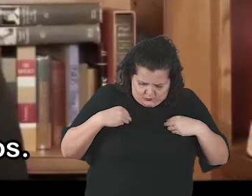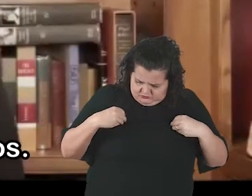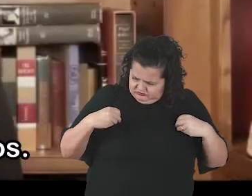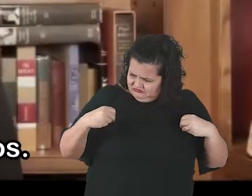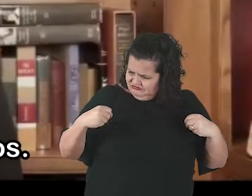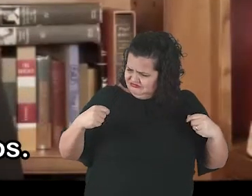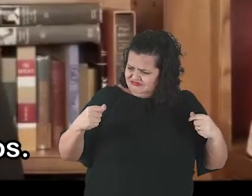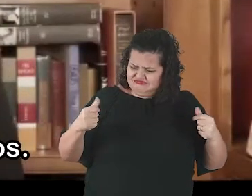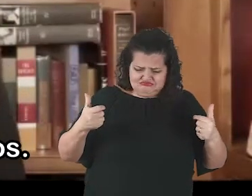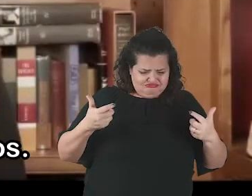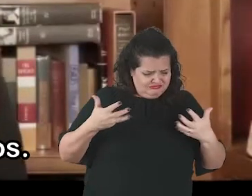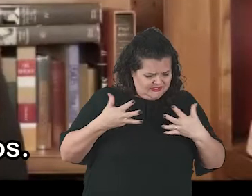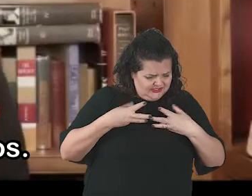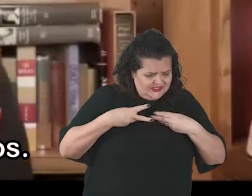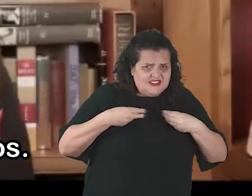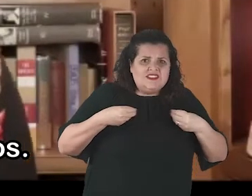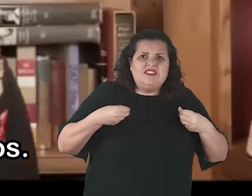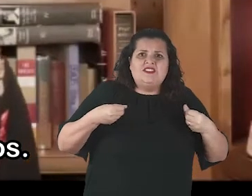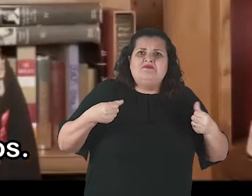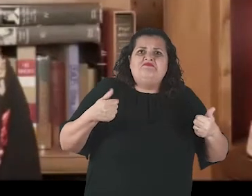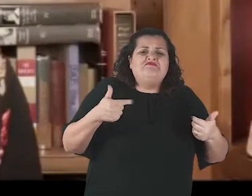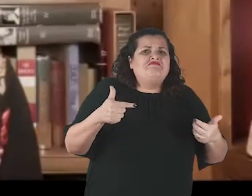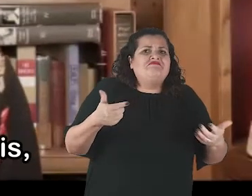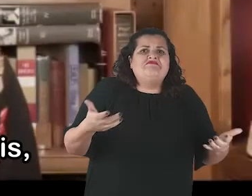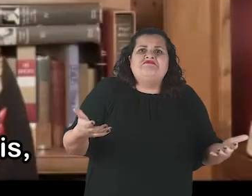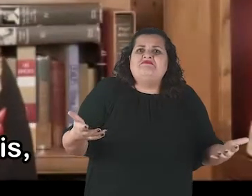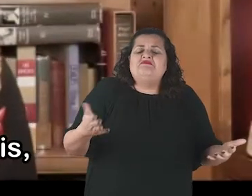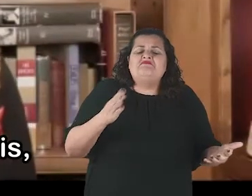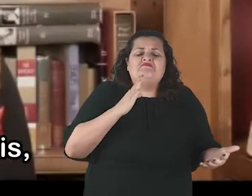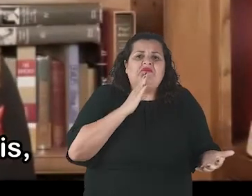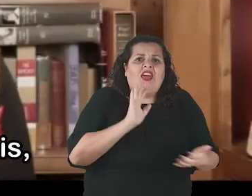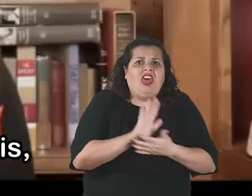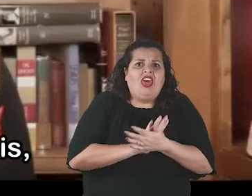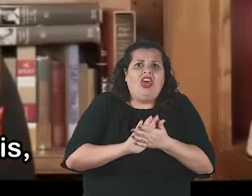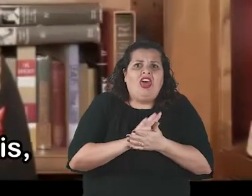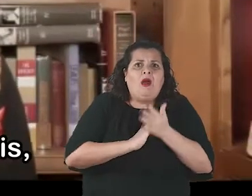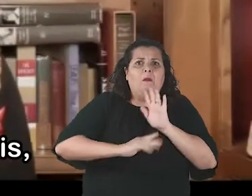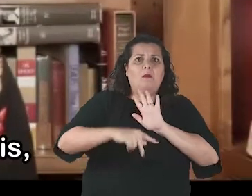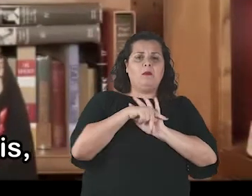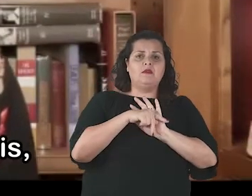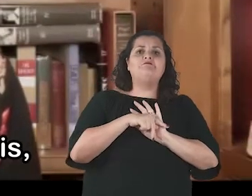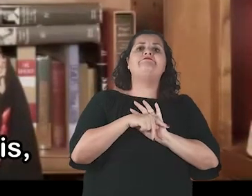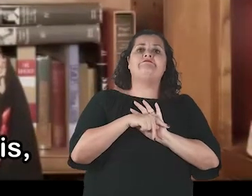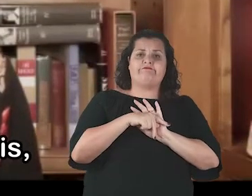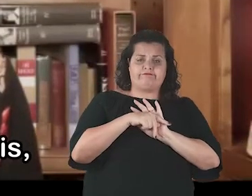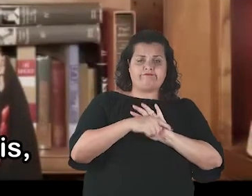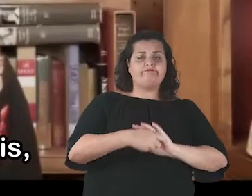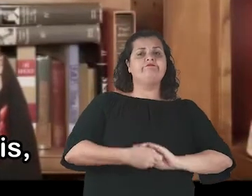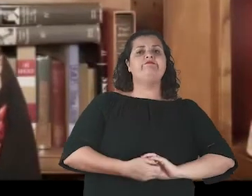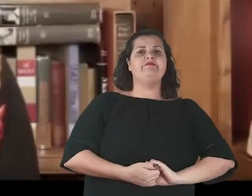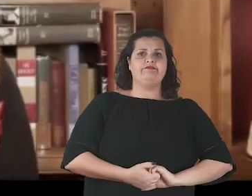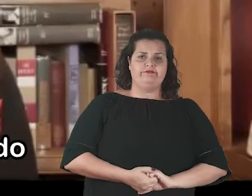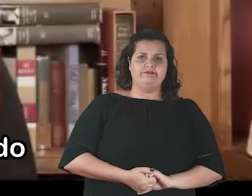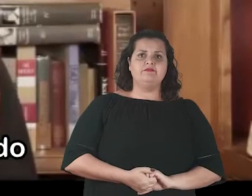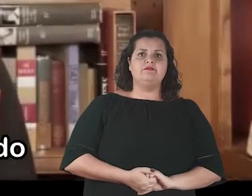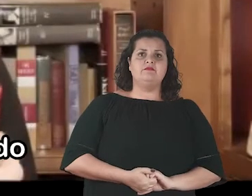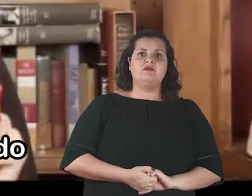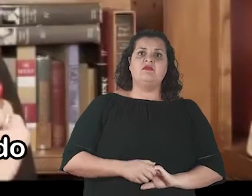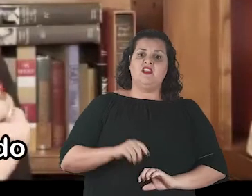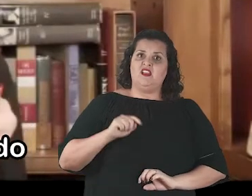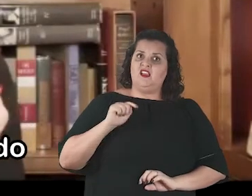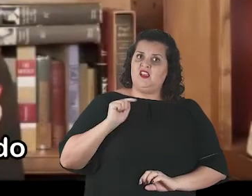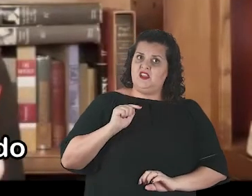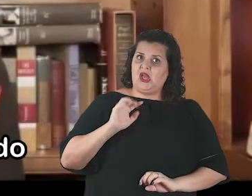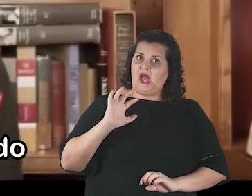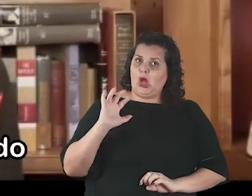These effects are not random. They are engineered for corporate profits, whether we